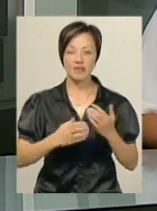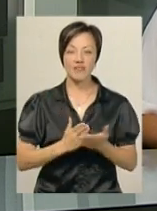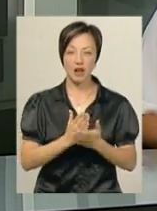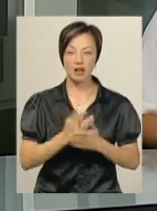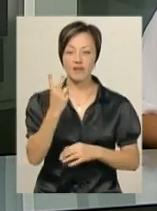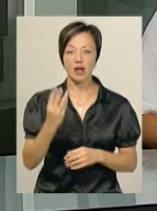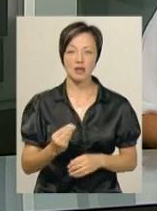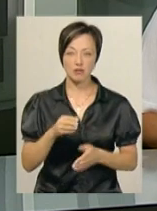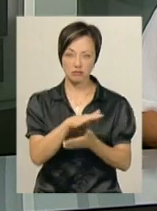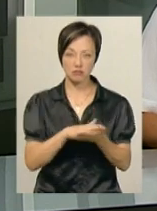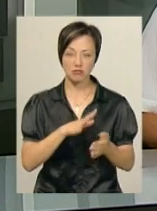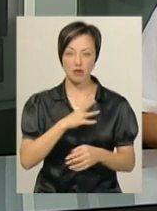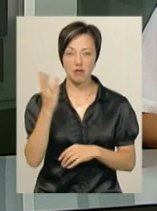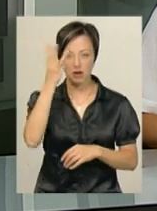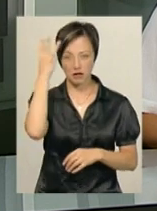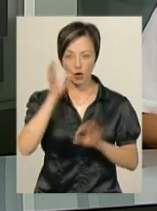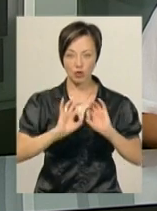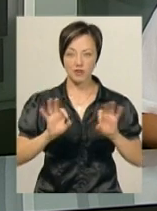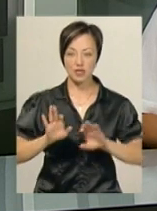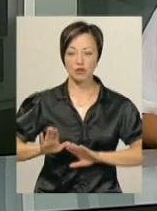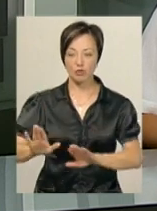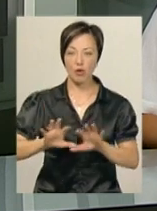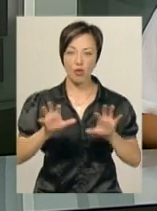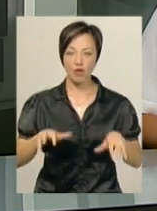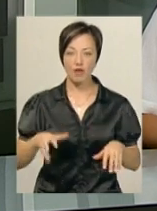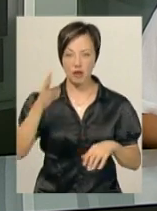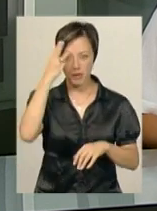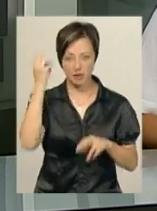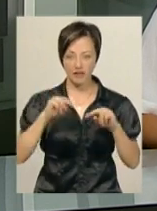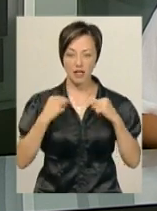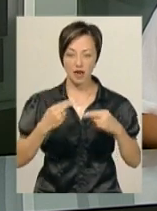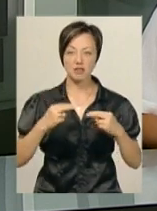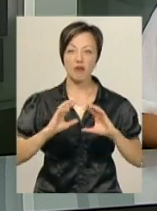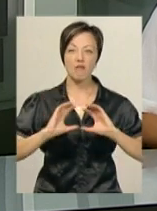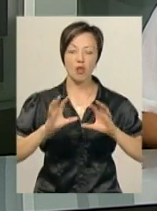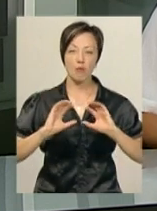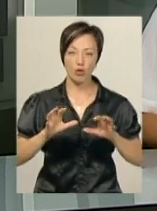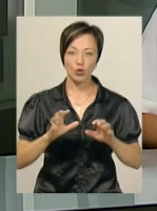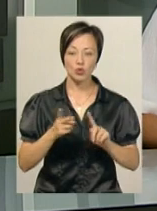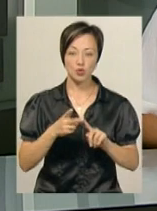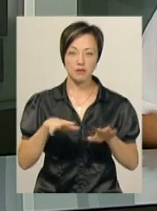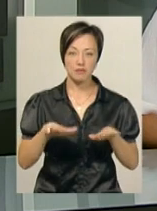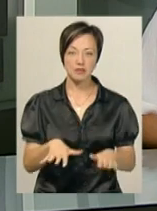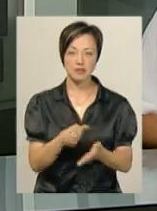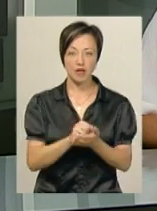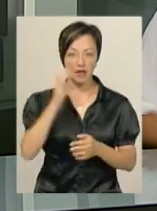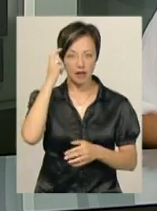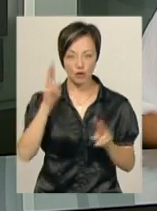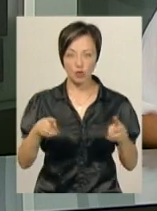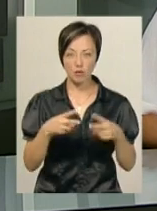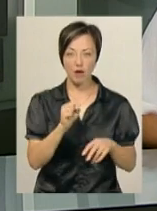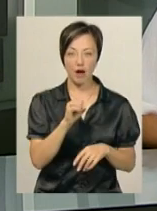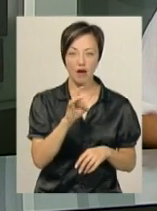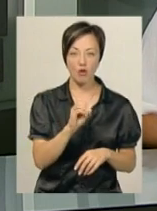два дні тривав у Хмельницькому, розповіла заступник голови Хмельницької федерації волейболу Ольга Фурман. Друге місце посів столичний клуб